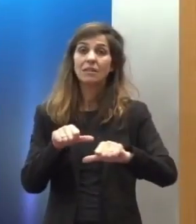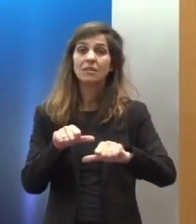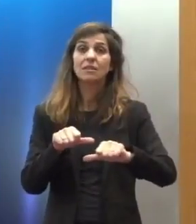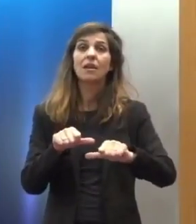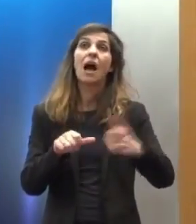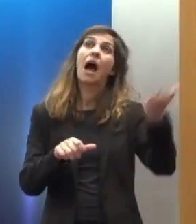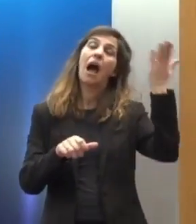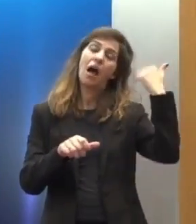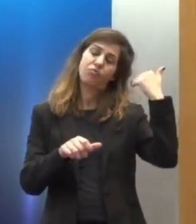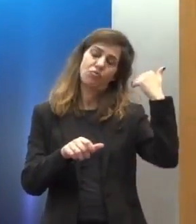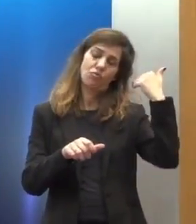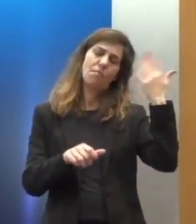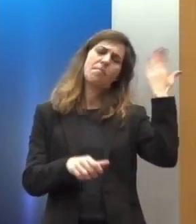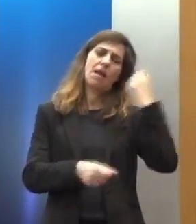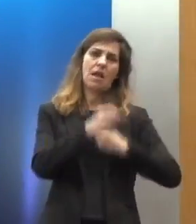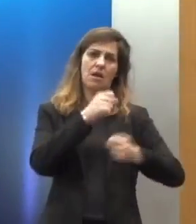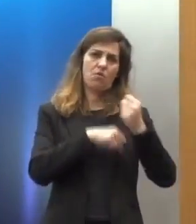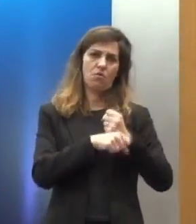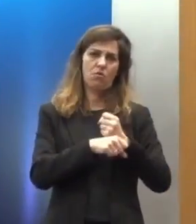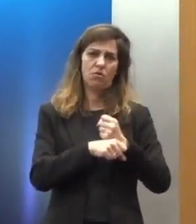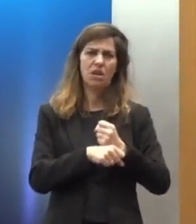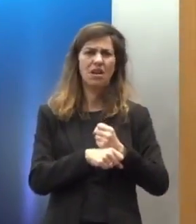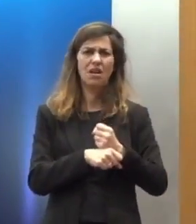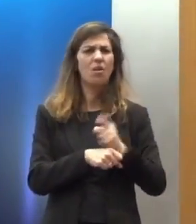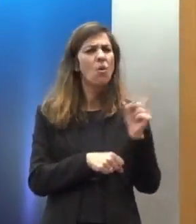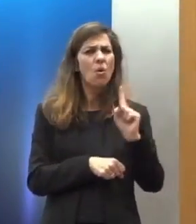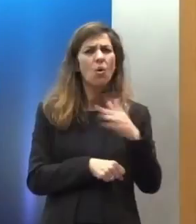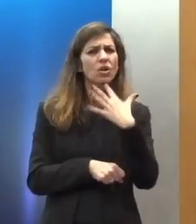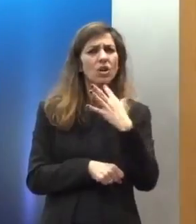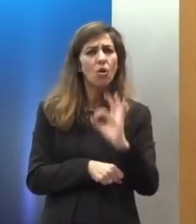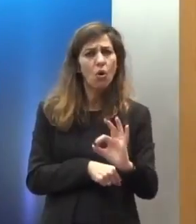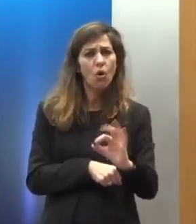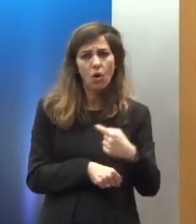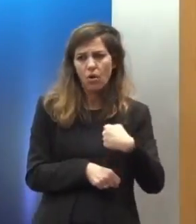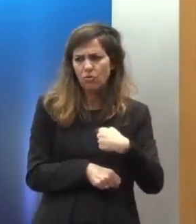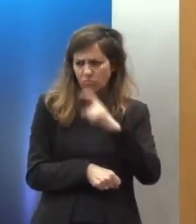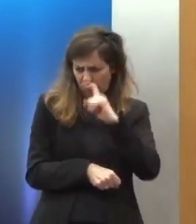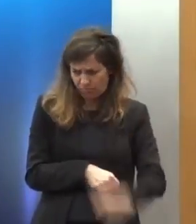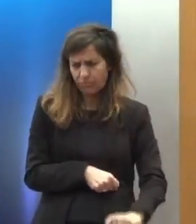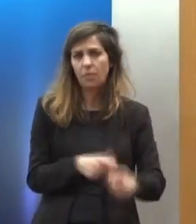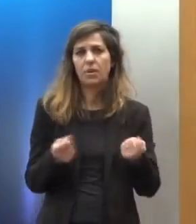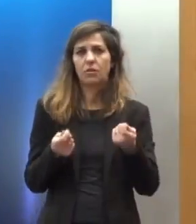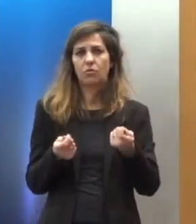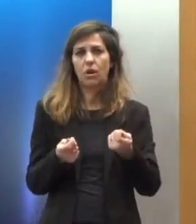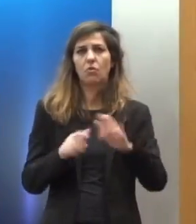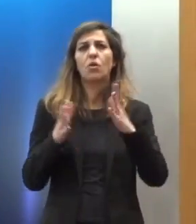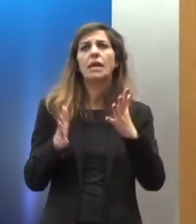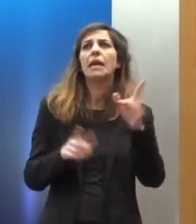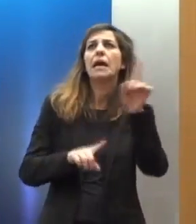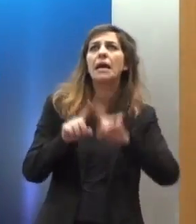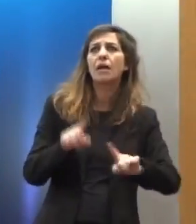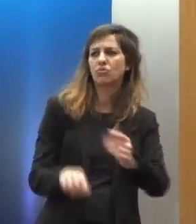Αυτό δεν το κάνουμε μόνο γιατί είμαστε υποχρεωμένοι ή γιατί κάποιοι μας παρατηρούν.